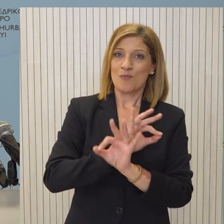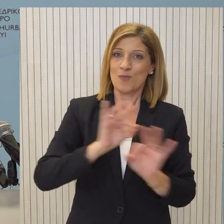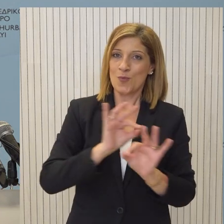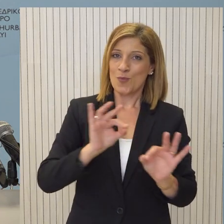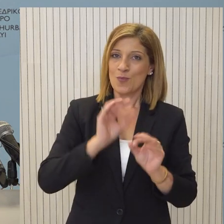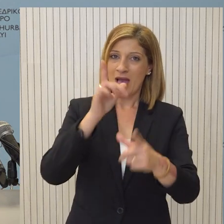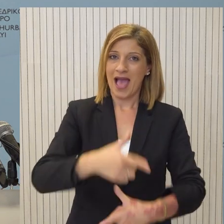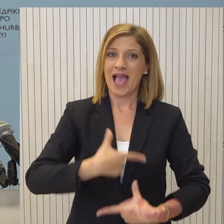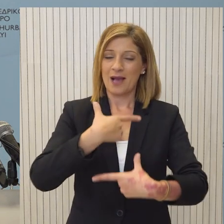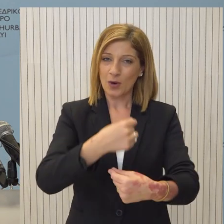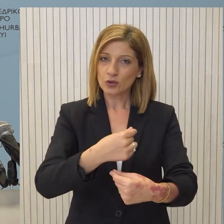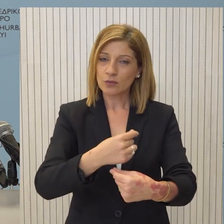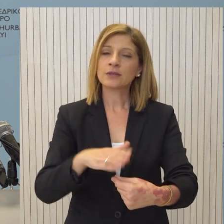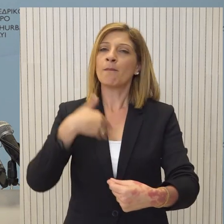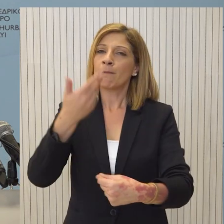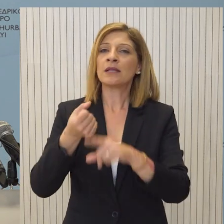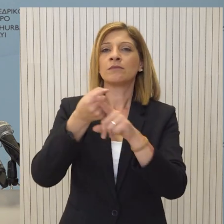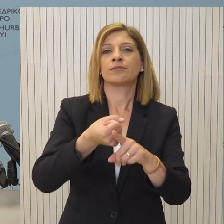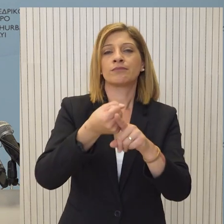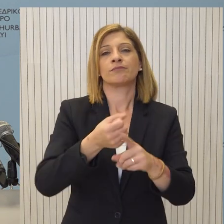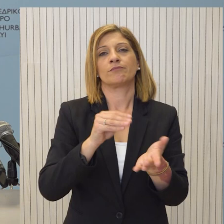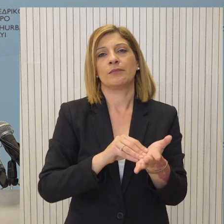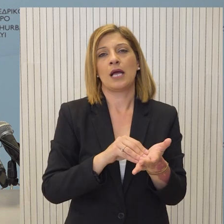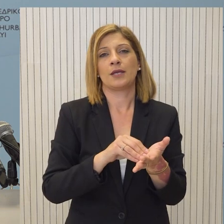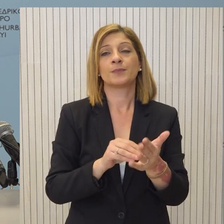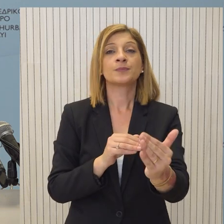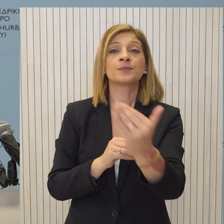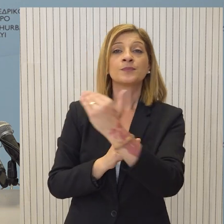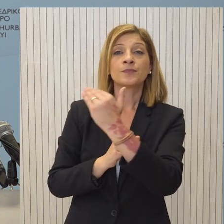έχουμε ενώπιον μας και ευελπιστούμε εξελίξεις στο Κυπριακό.